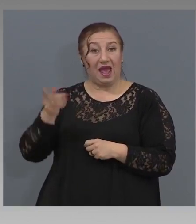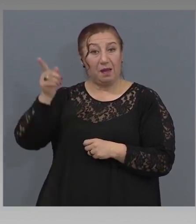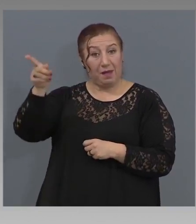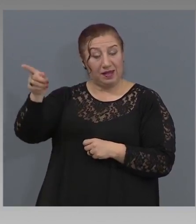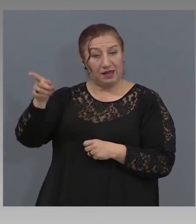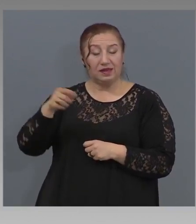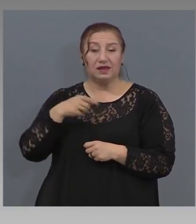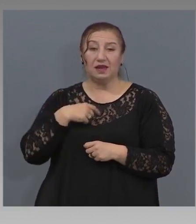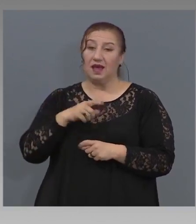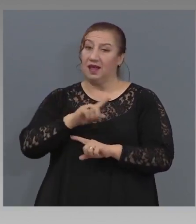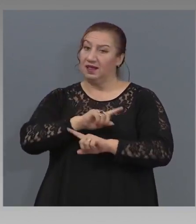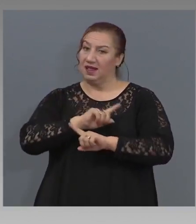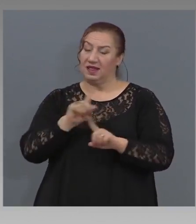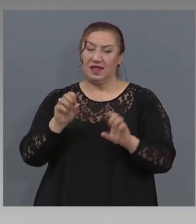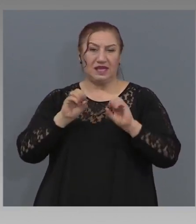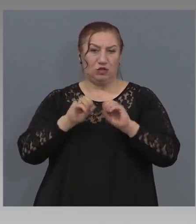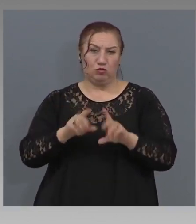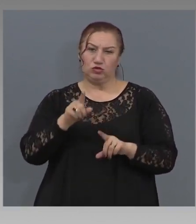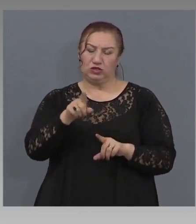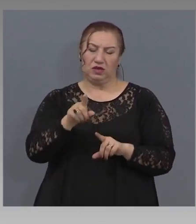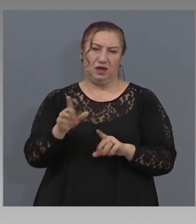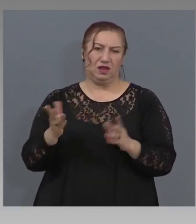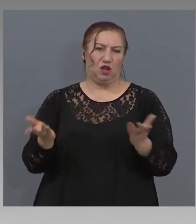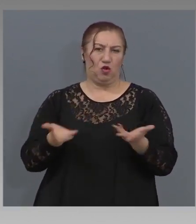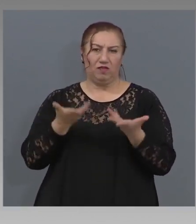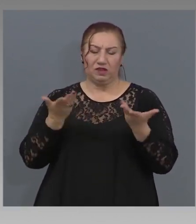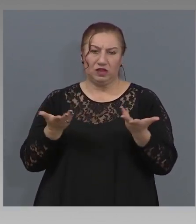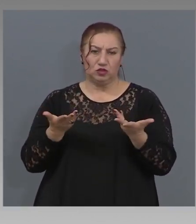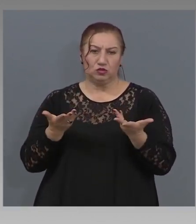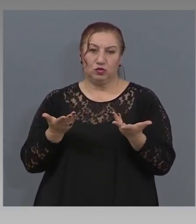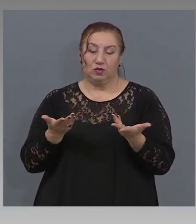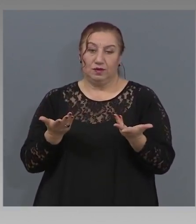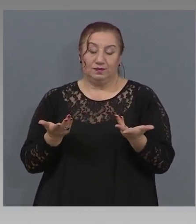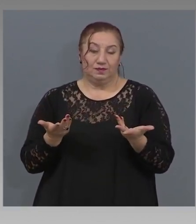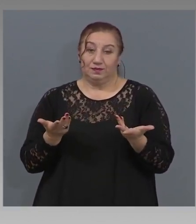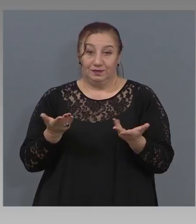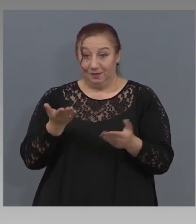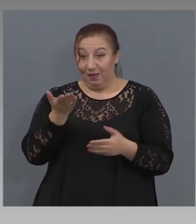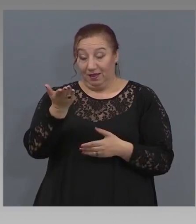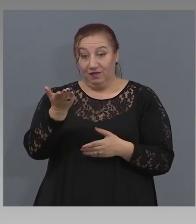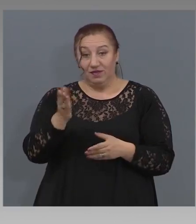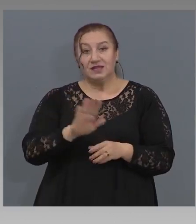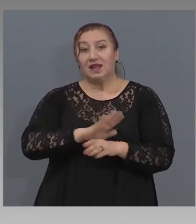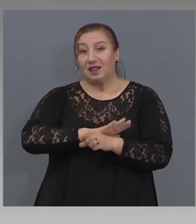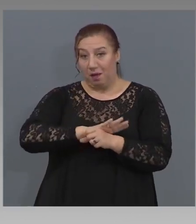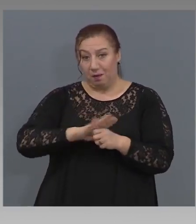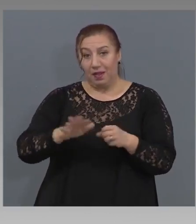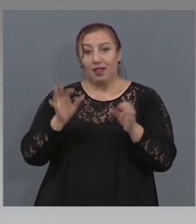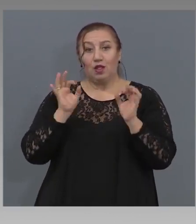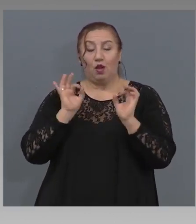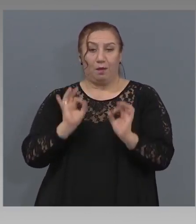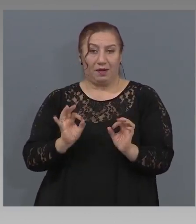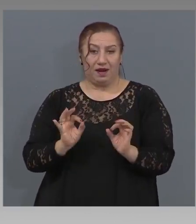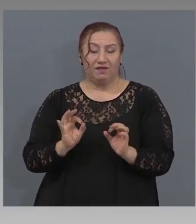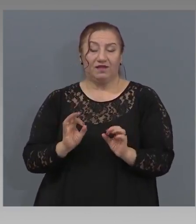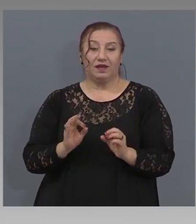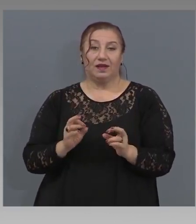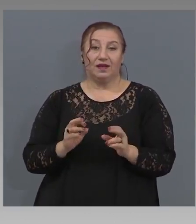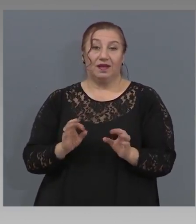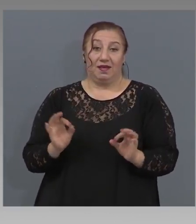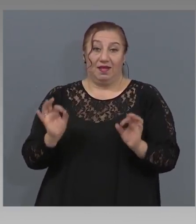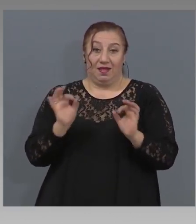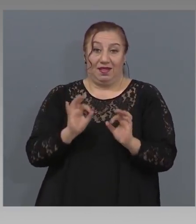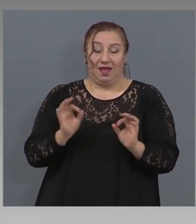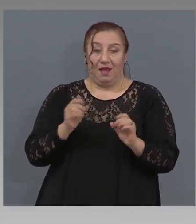да няма такива случаи, защото няма как да... Вие сте абсолютно права, че няма как формално да